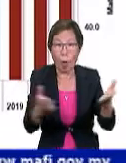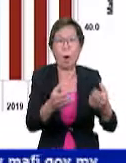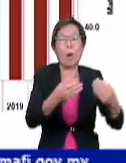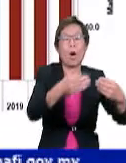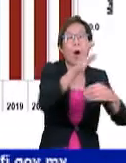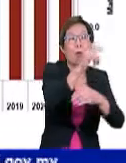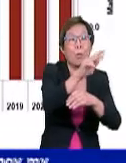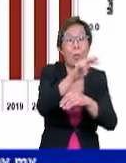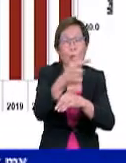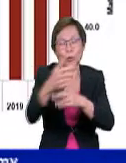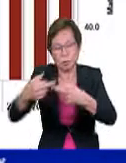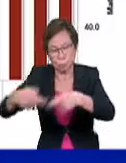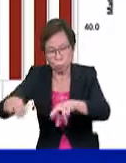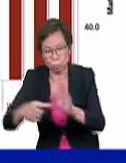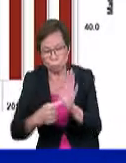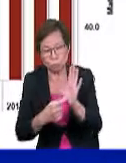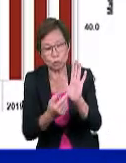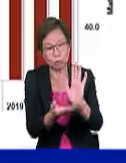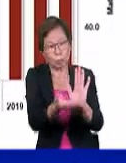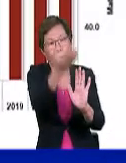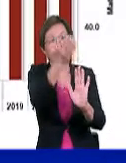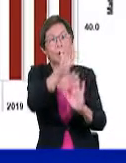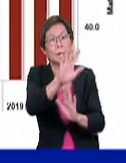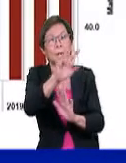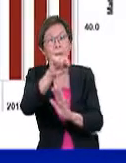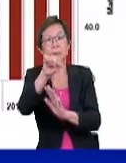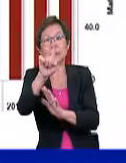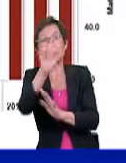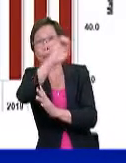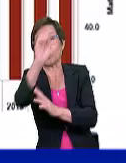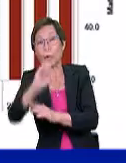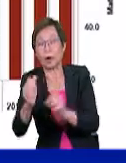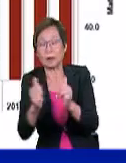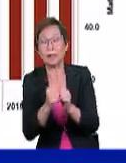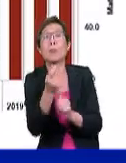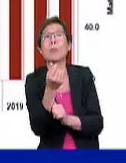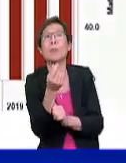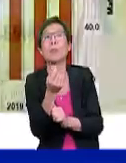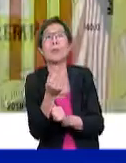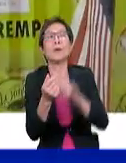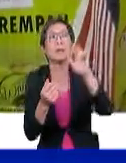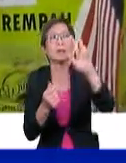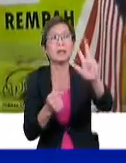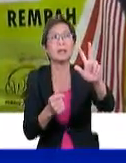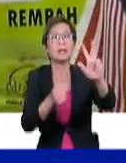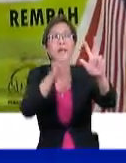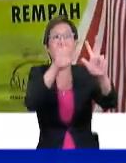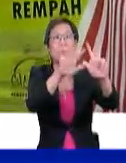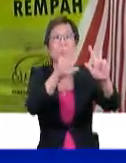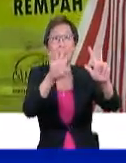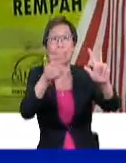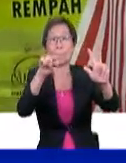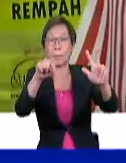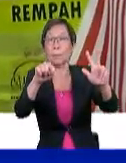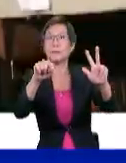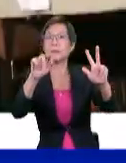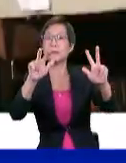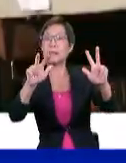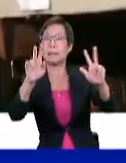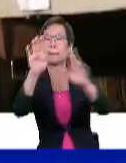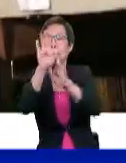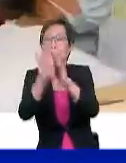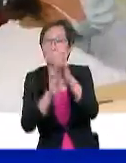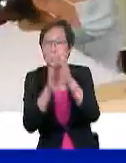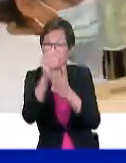buncit juga menunjukkan peningkatan 5.1% dengan nilai RM354.3